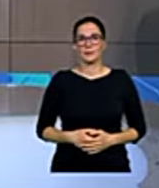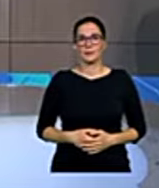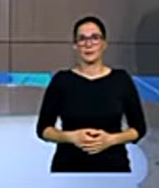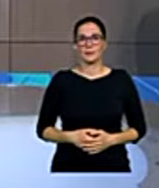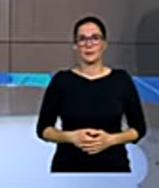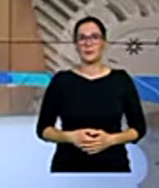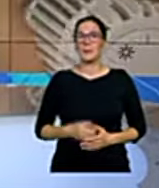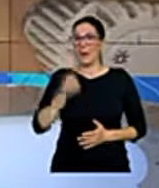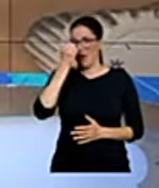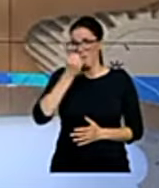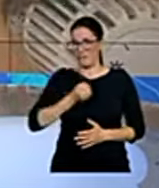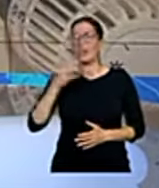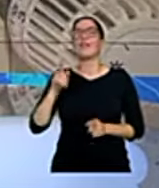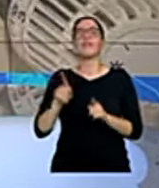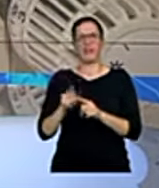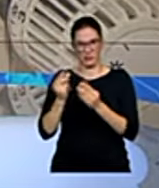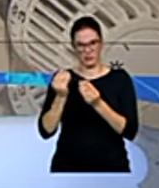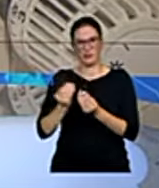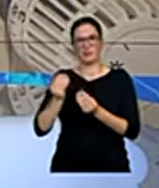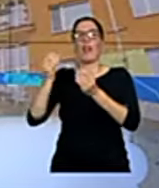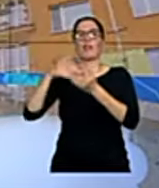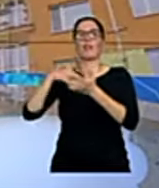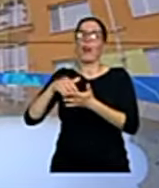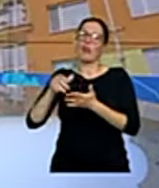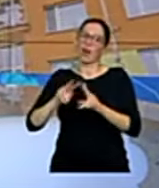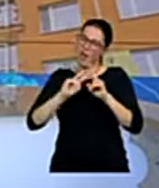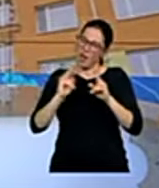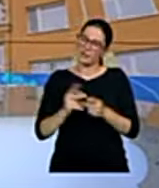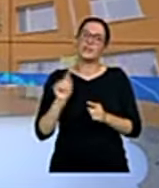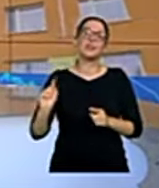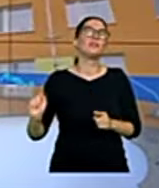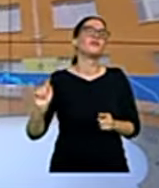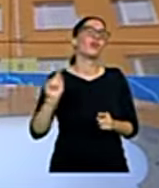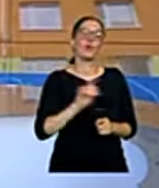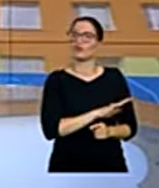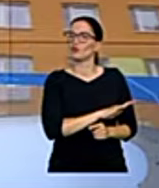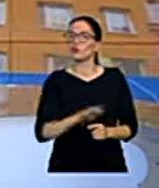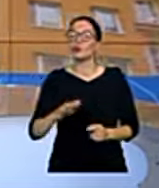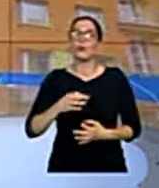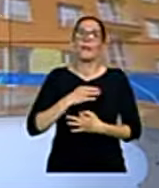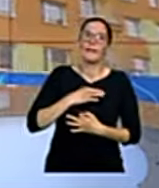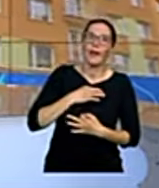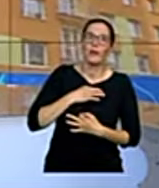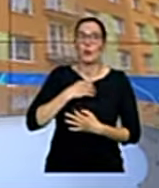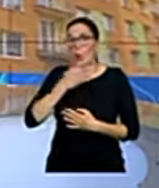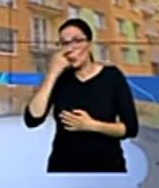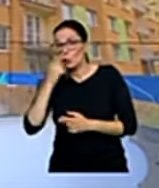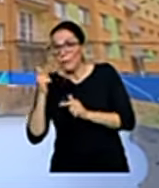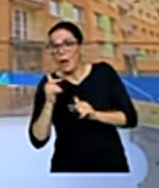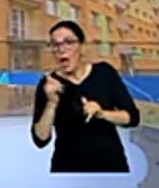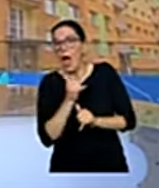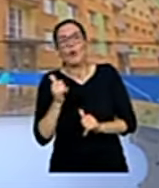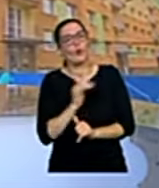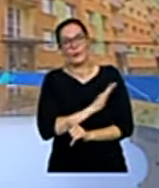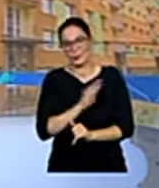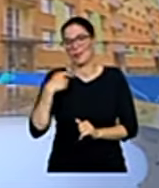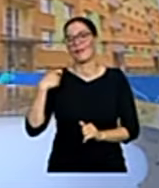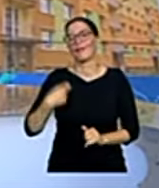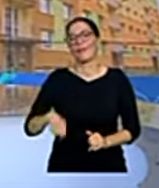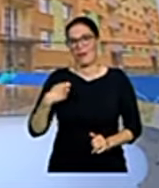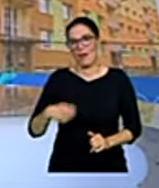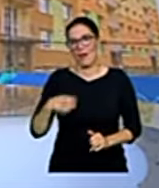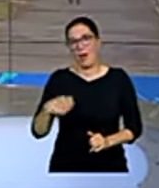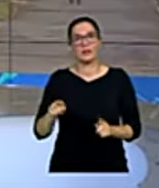Jinak plyn ale taky zdražuje na všech světových trzích bez ohledu na to, jak zatím proudí z Ruska. A někde to už teď